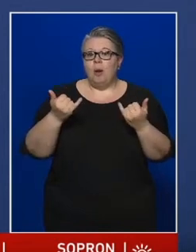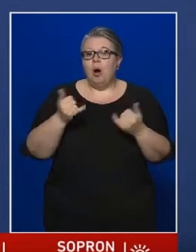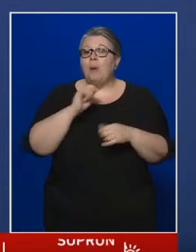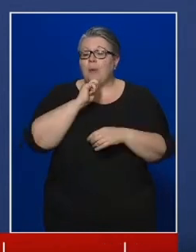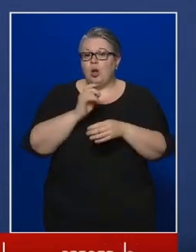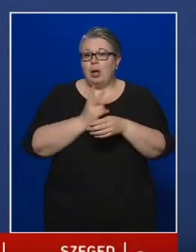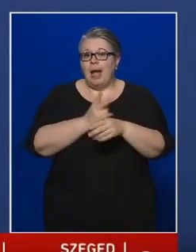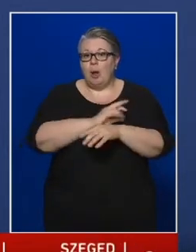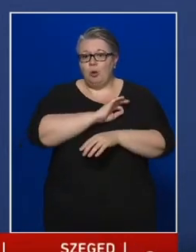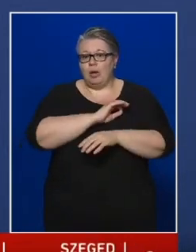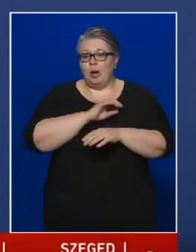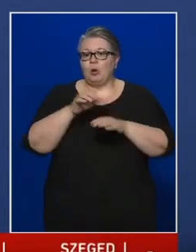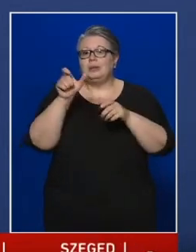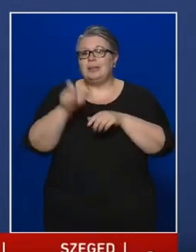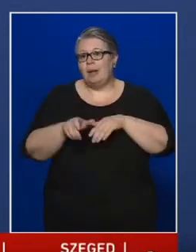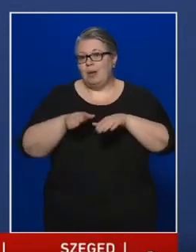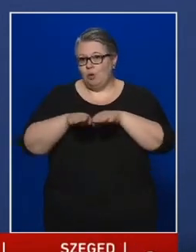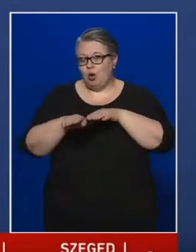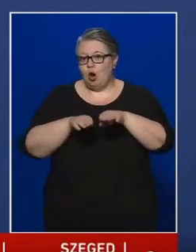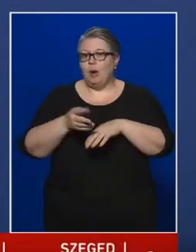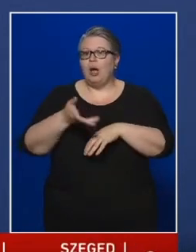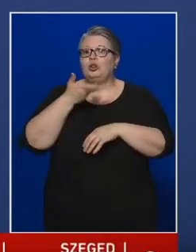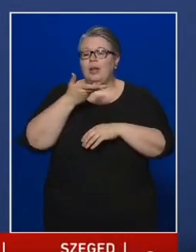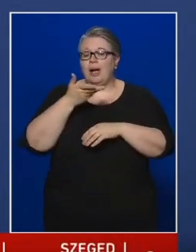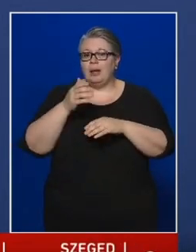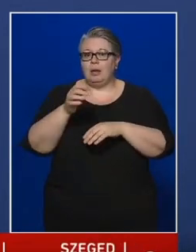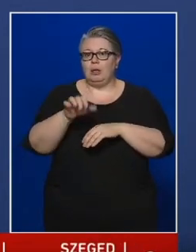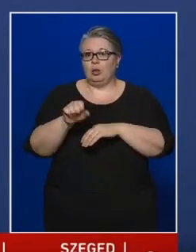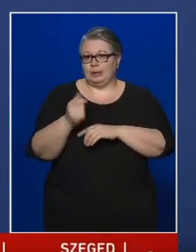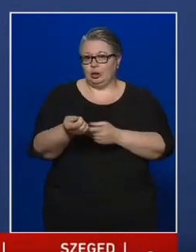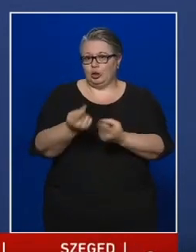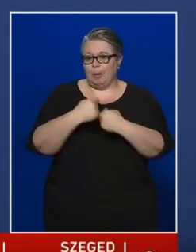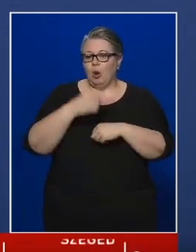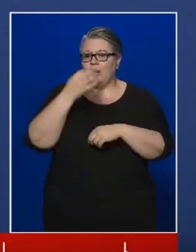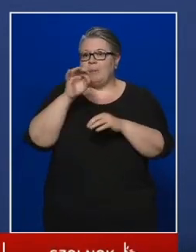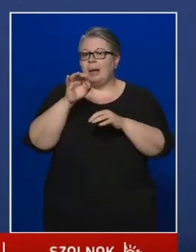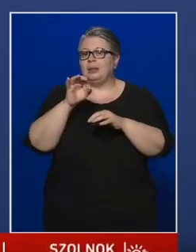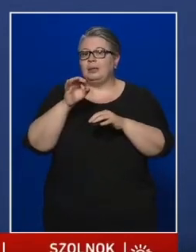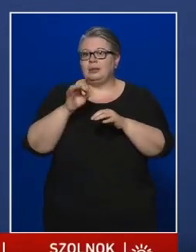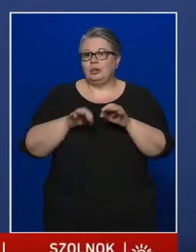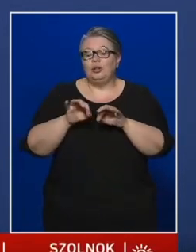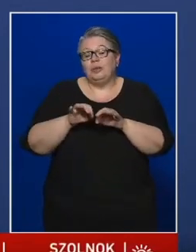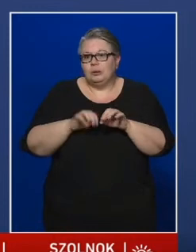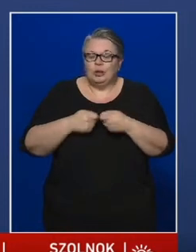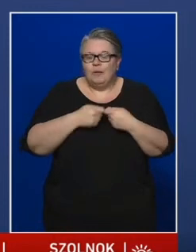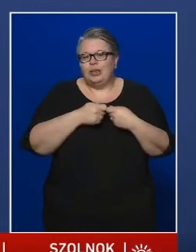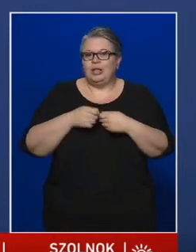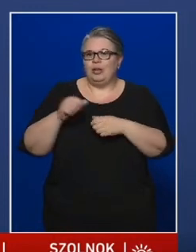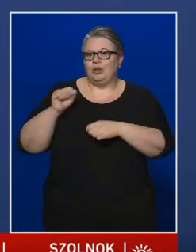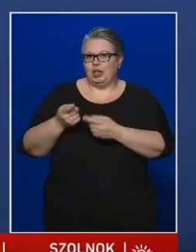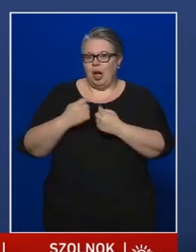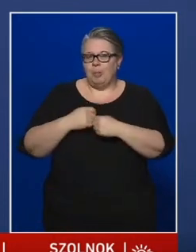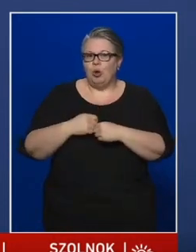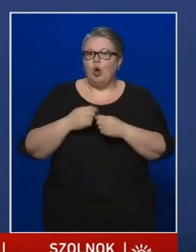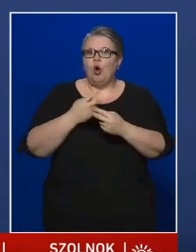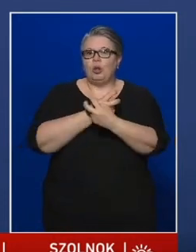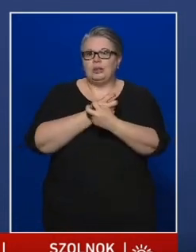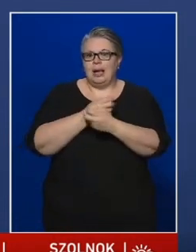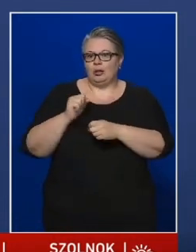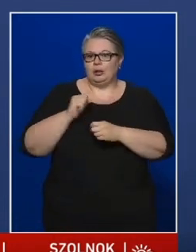állampolgárok személyi forgalomban, a cseh köztársaságból, a német szövetségi köztársaságból, az osztrák